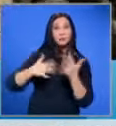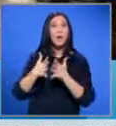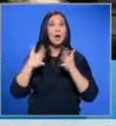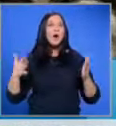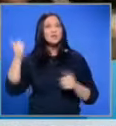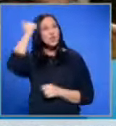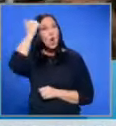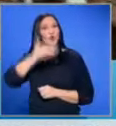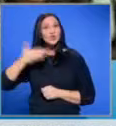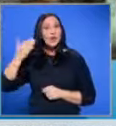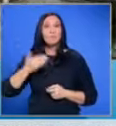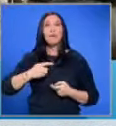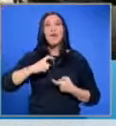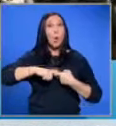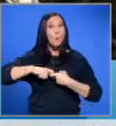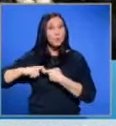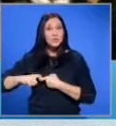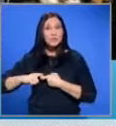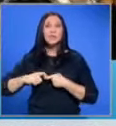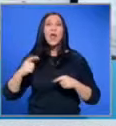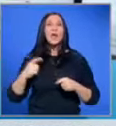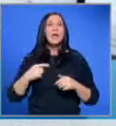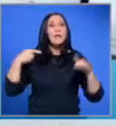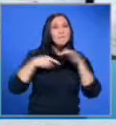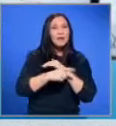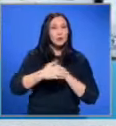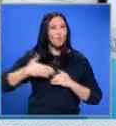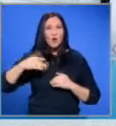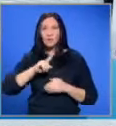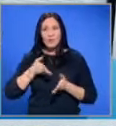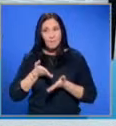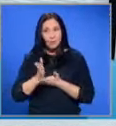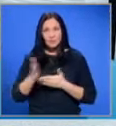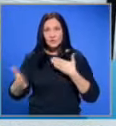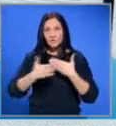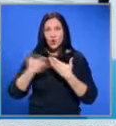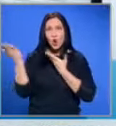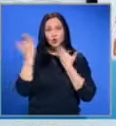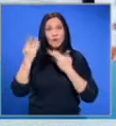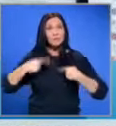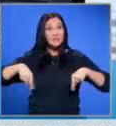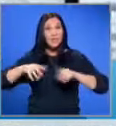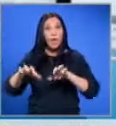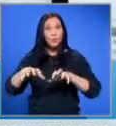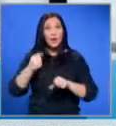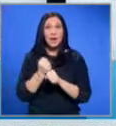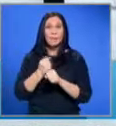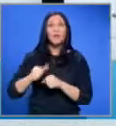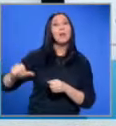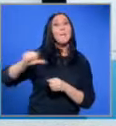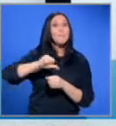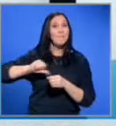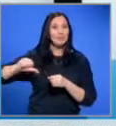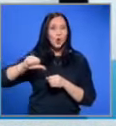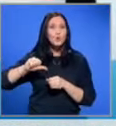джепее композициите и метровлаковете не се движат. Затворени с учебните заведения блокирана е работата на петролните